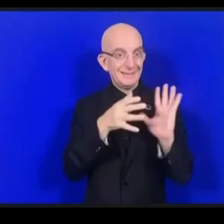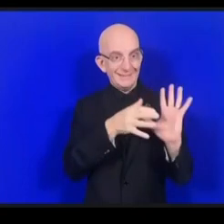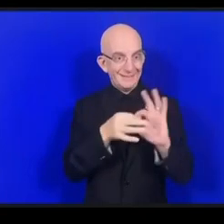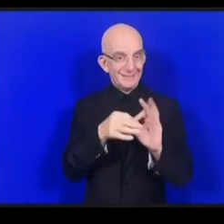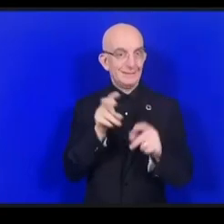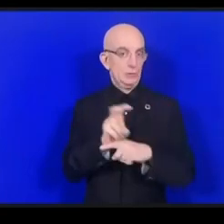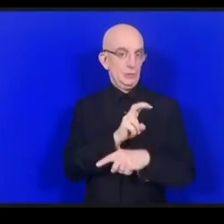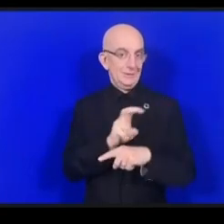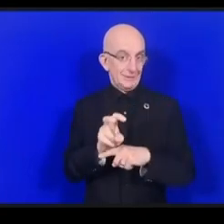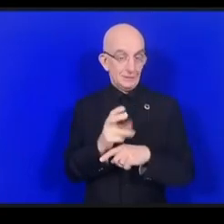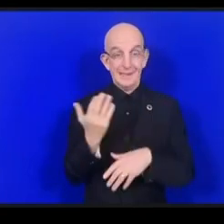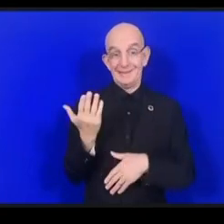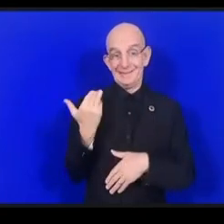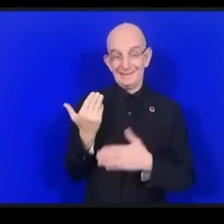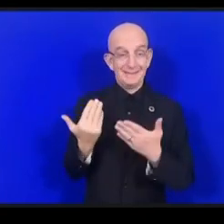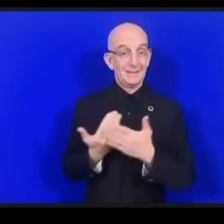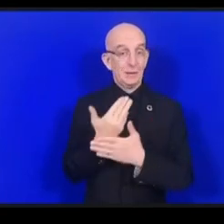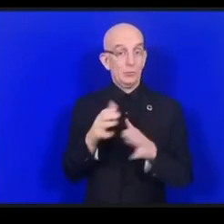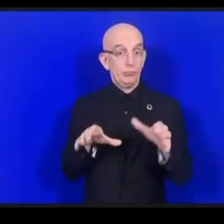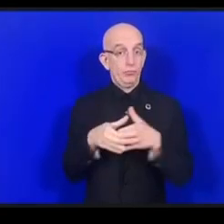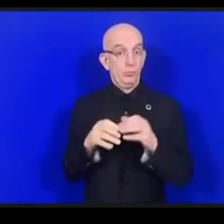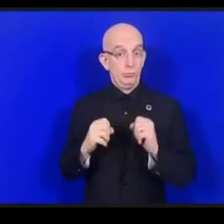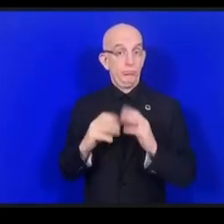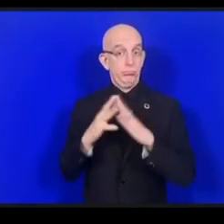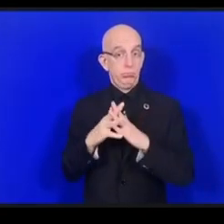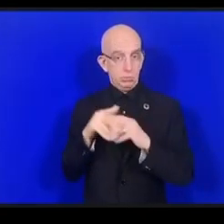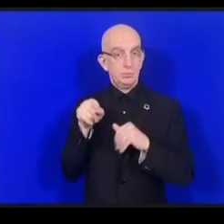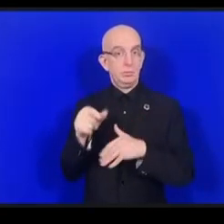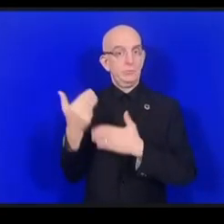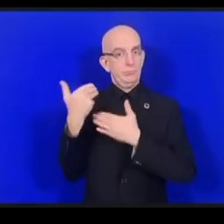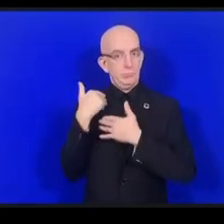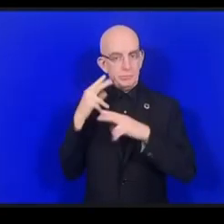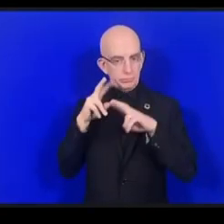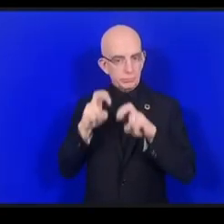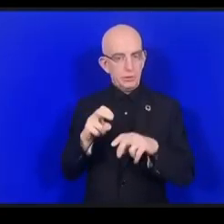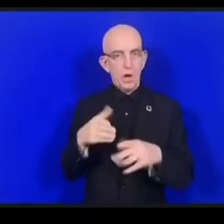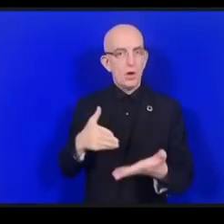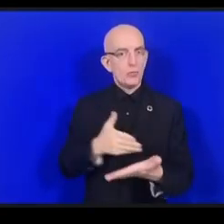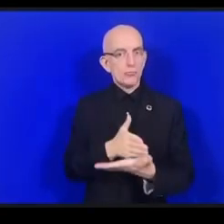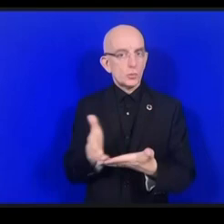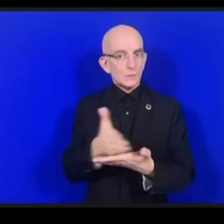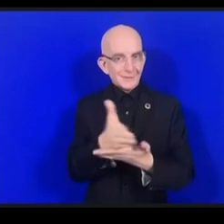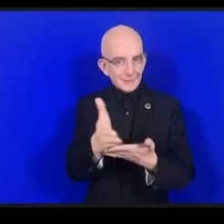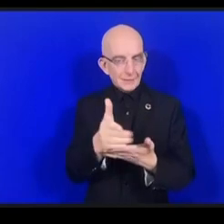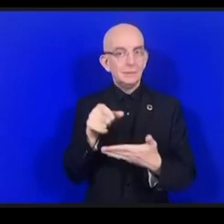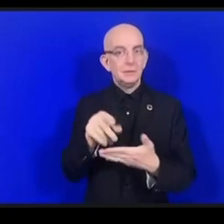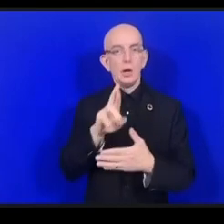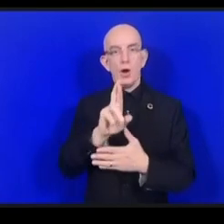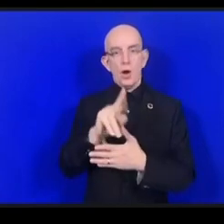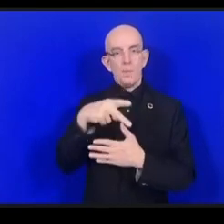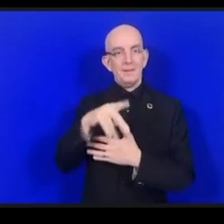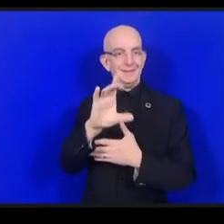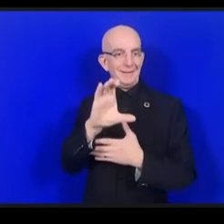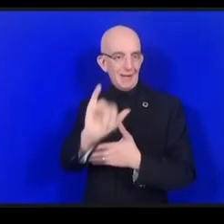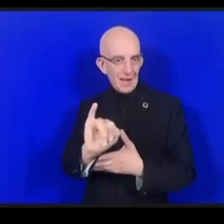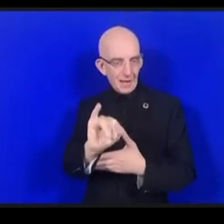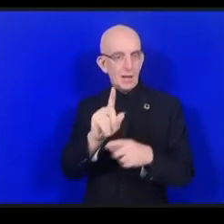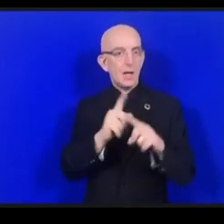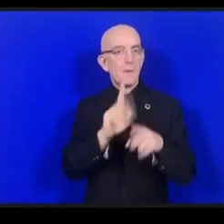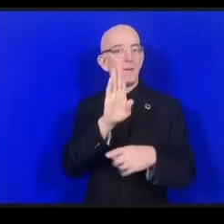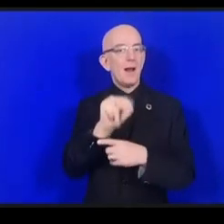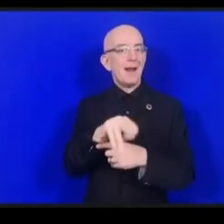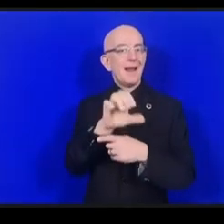سنطلق فريق عمل سينظر بمسائل مثل ال-RPKI